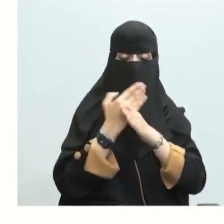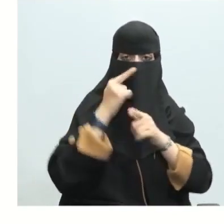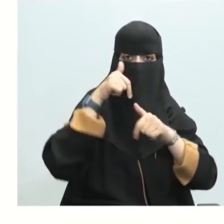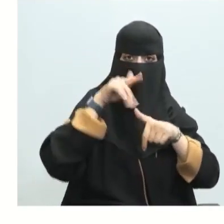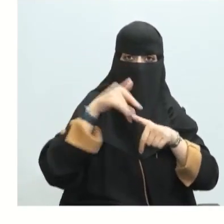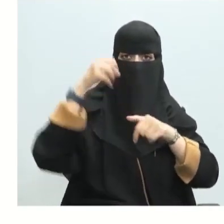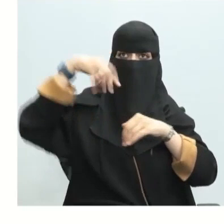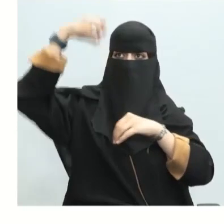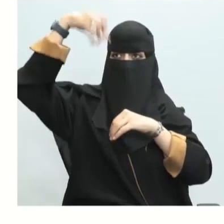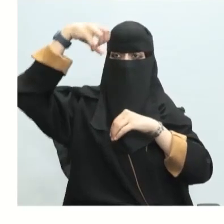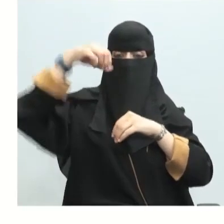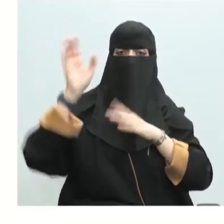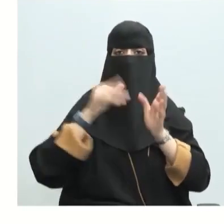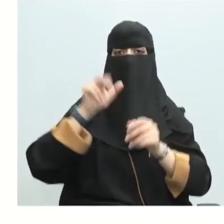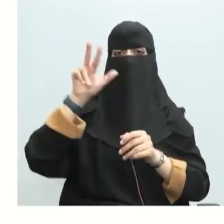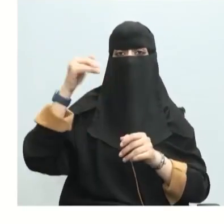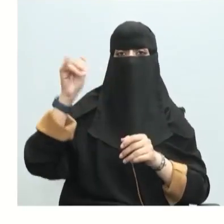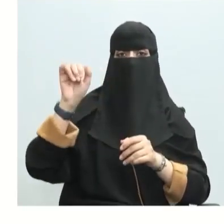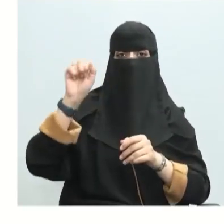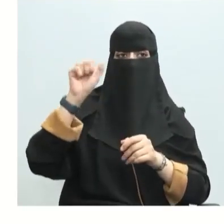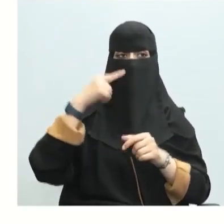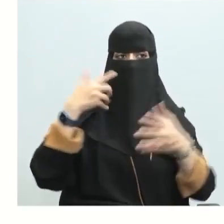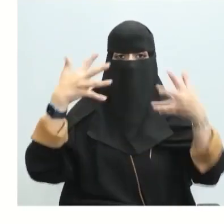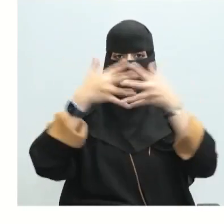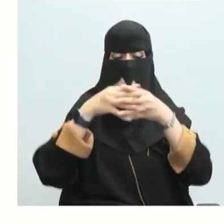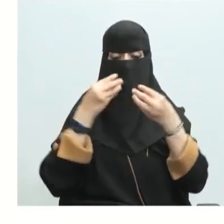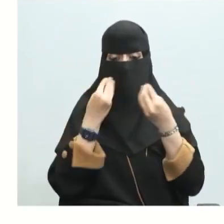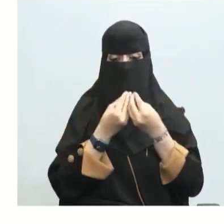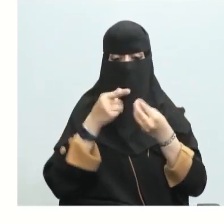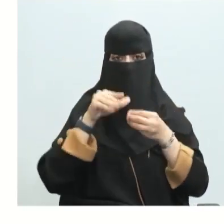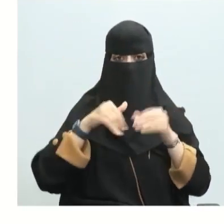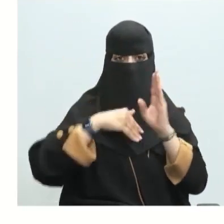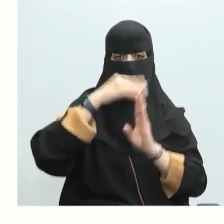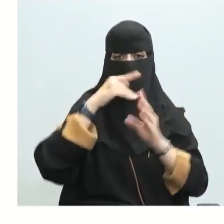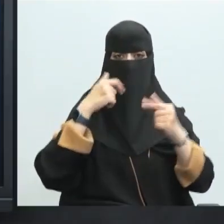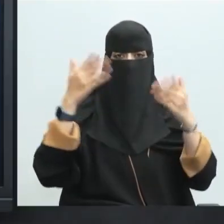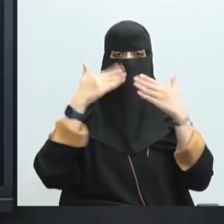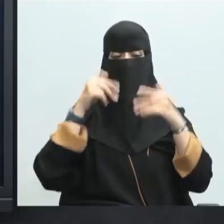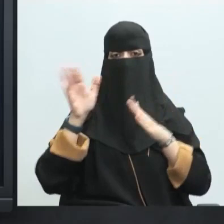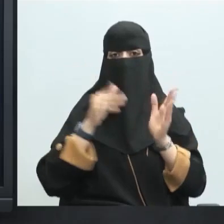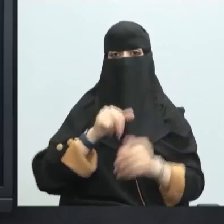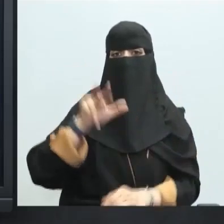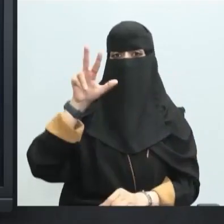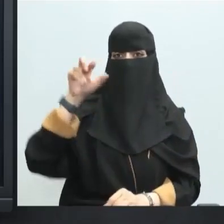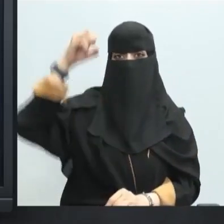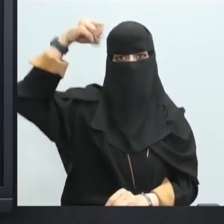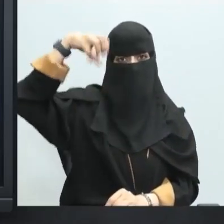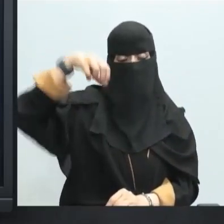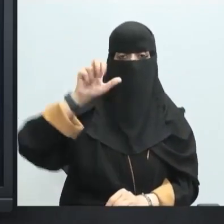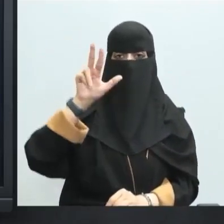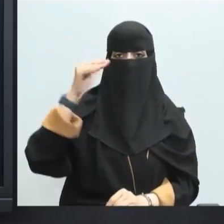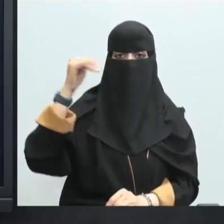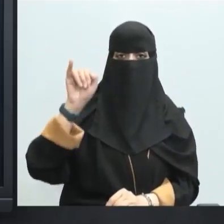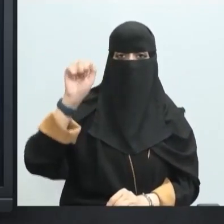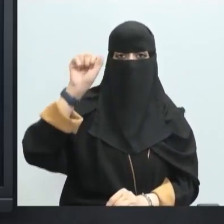المطر الحمضي عندما يختلط بالرطوبة الموجودة في الجو ما هو المطر الحمضي؟ المطر الحمضي